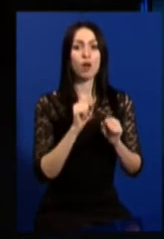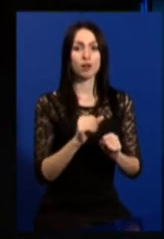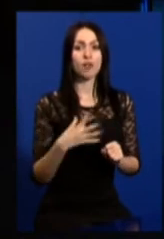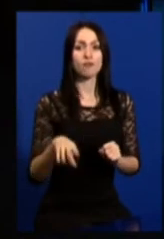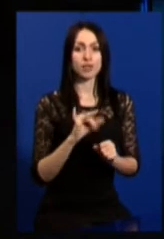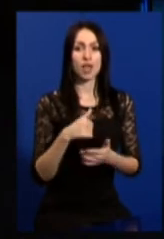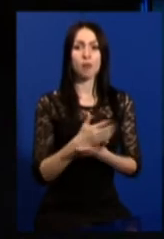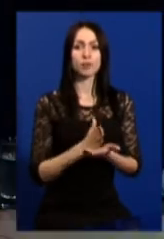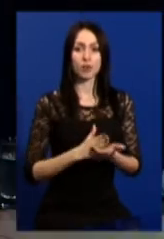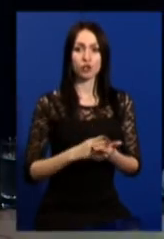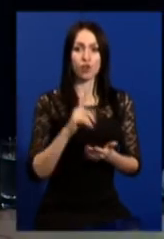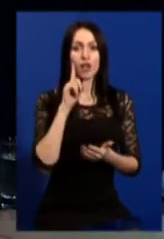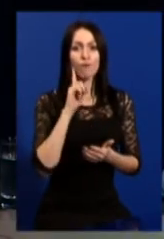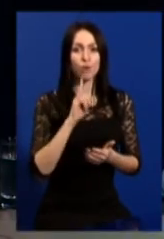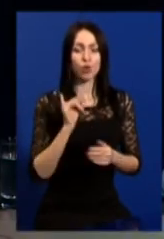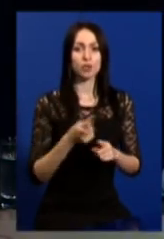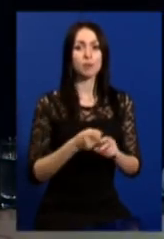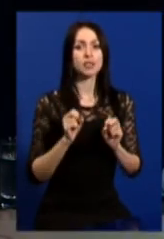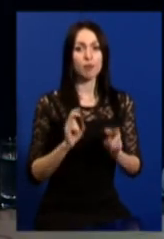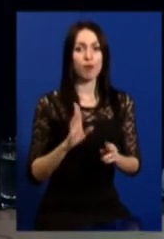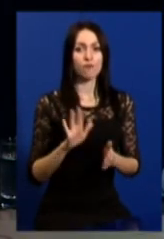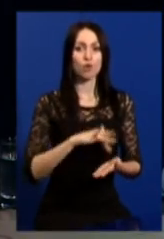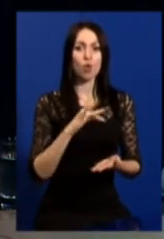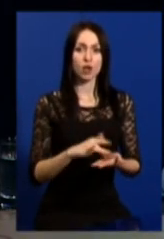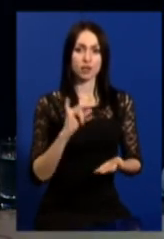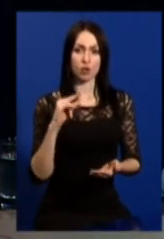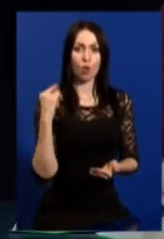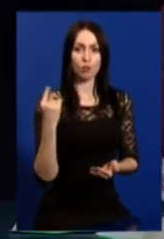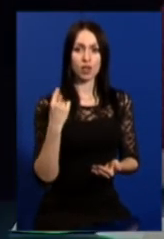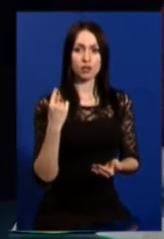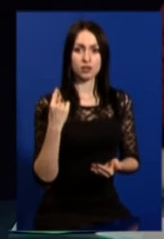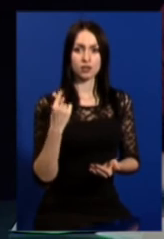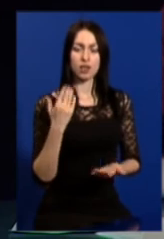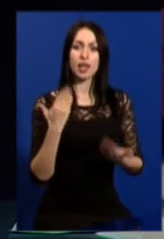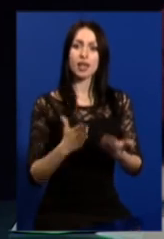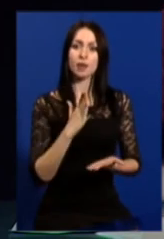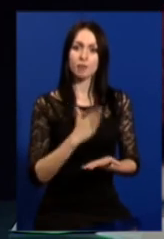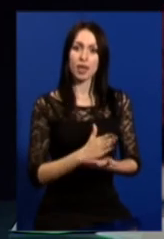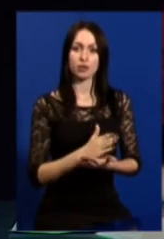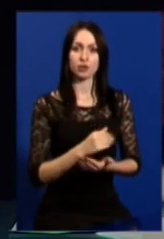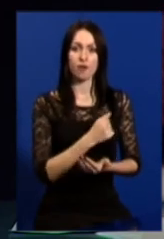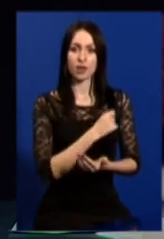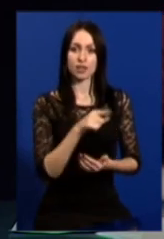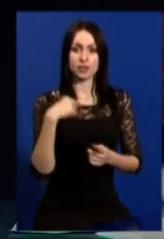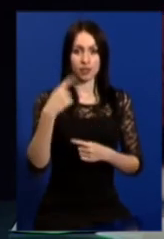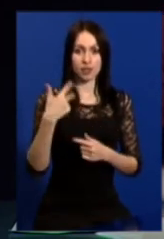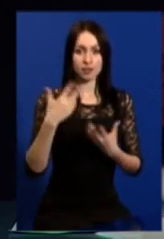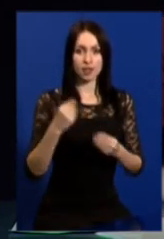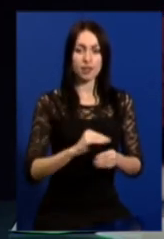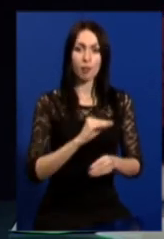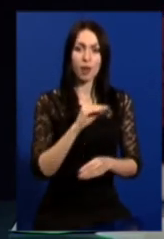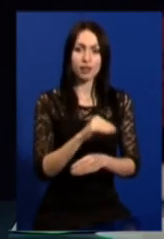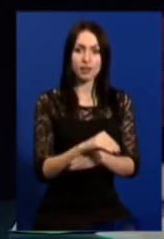забезпечувати комфорт і безпеку в місті і в області. Чи матимуть силовики наступні 30 днів додаткові